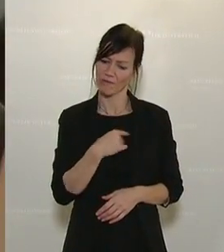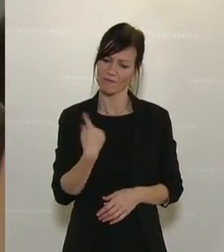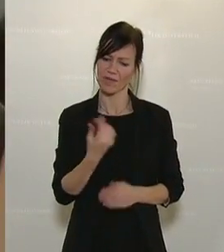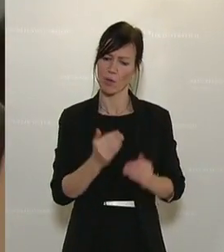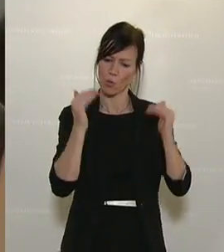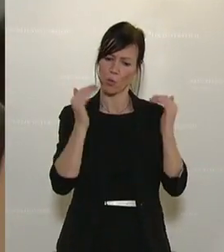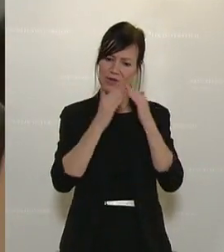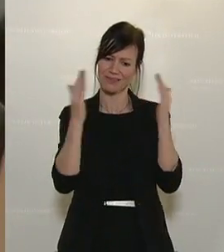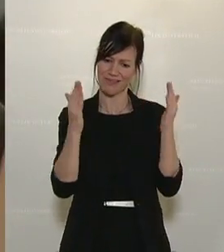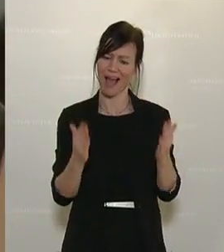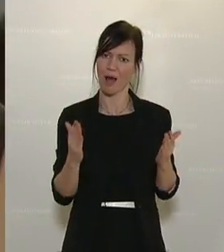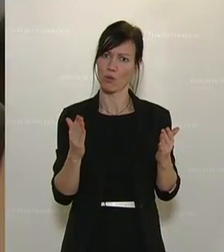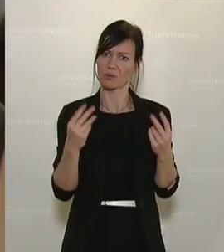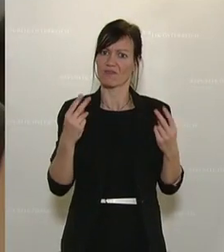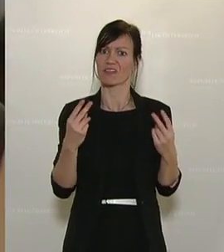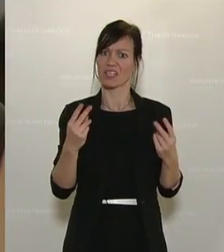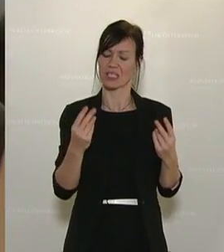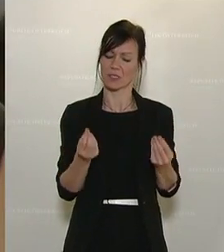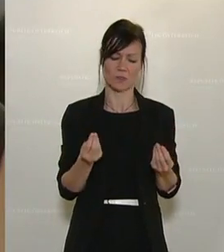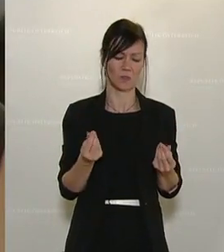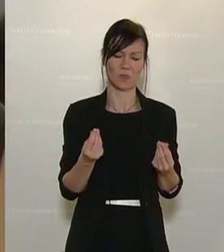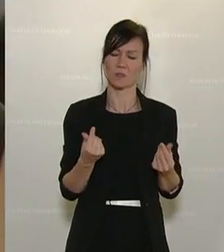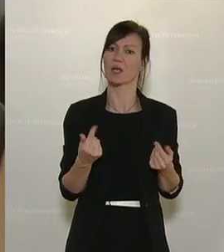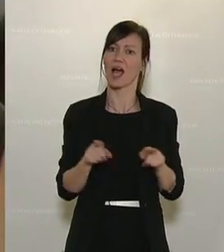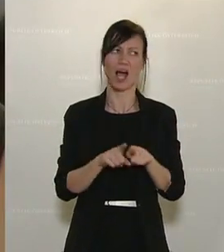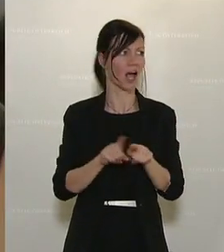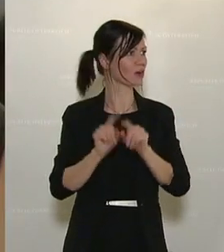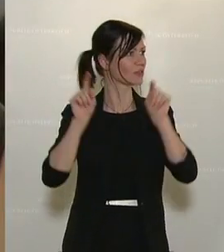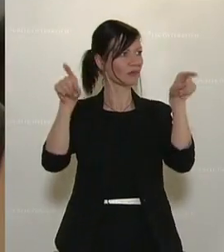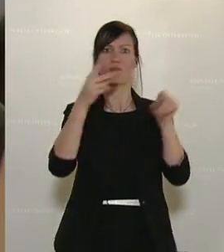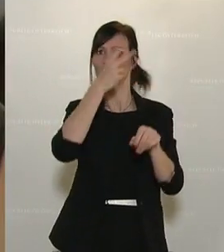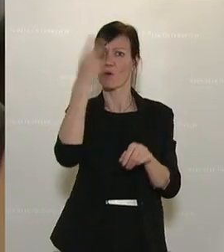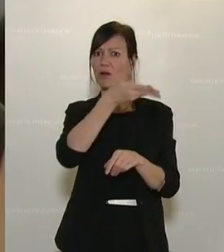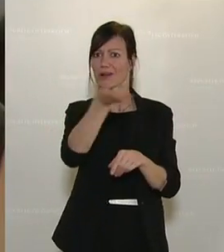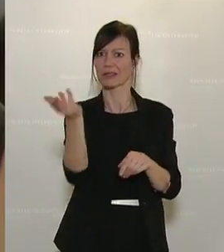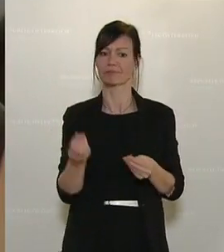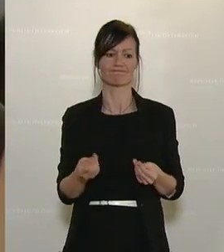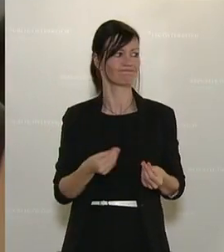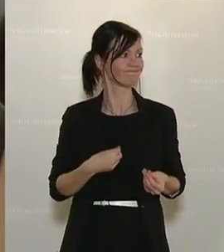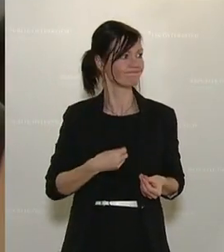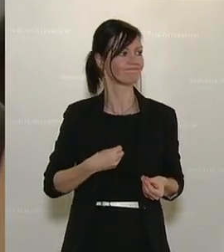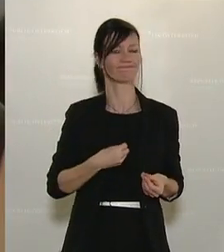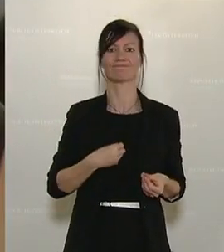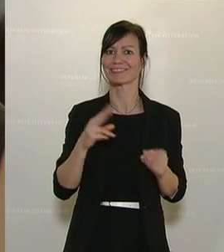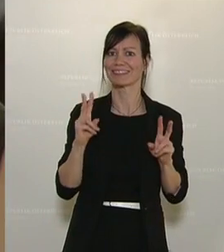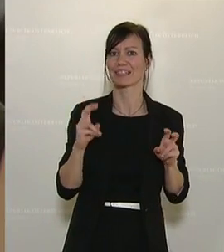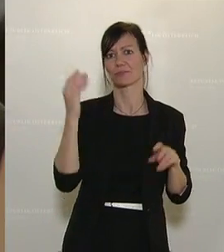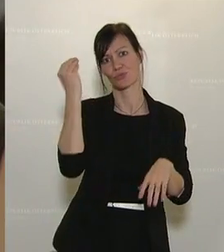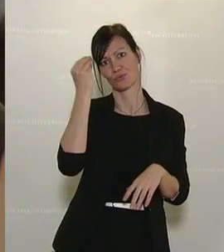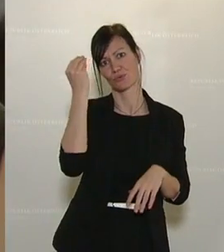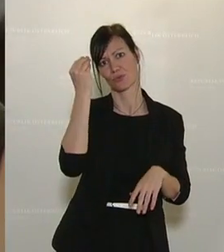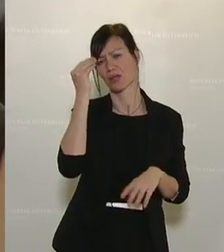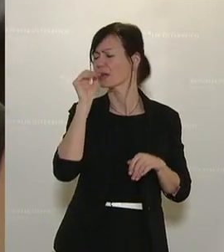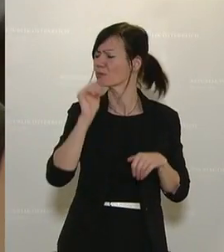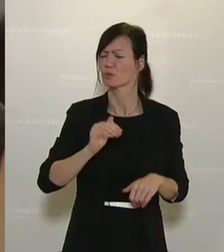Haus, sondern auch der Bevölkerung wirklich unter den Nägeln brennt. Und da geht es um die Schulen. Da muss jetzt